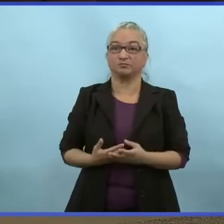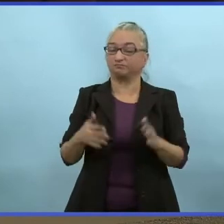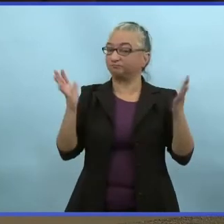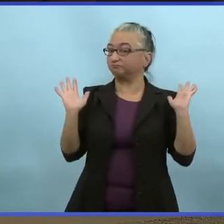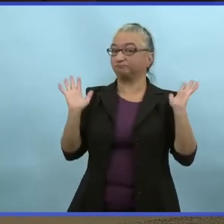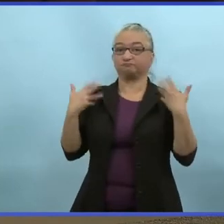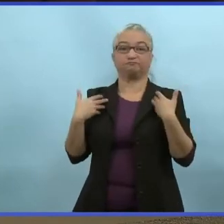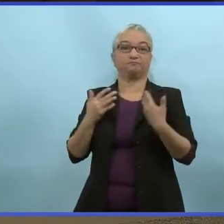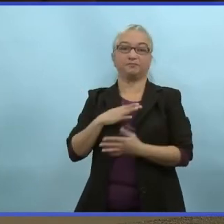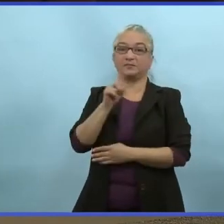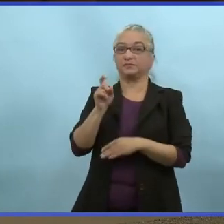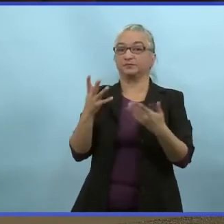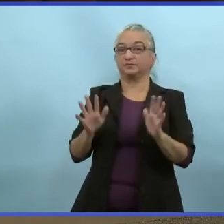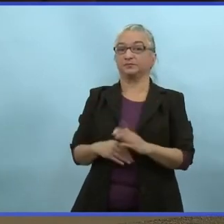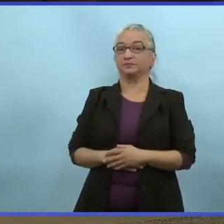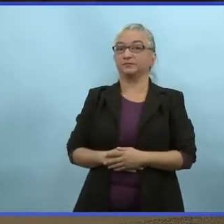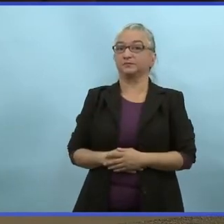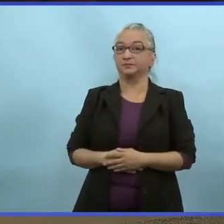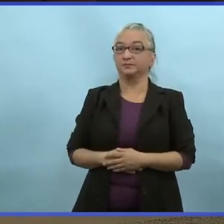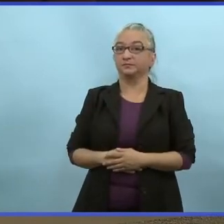Merci, c'était la seule question que'avais.